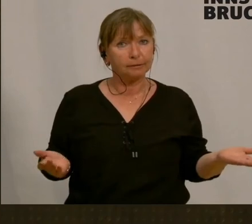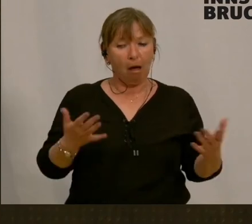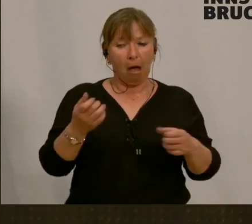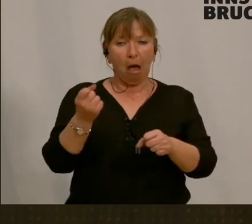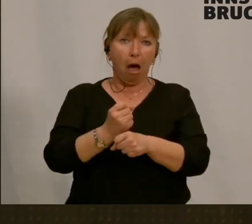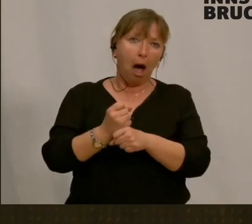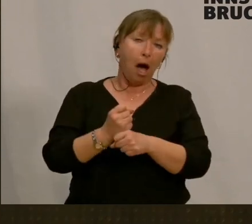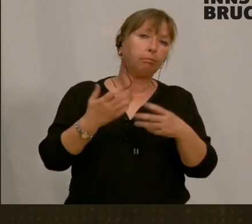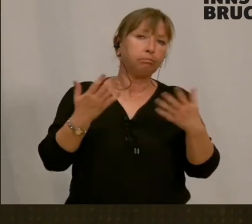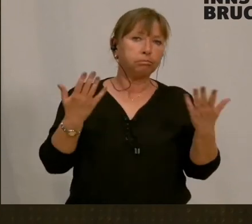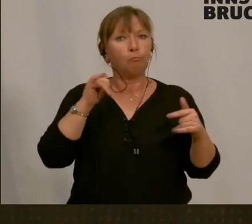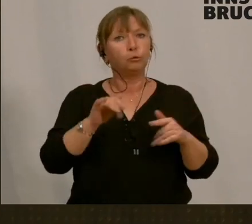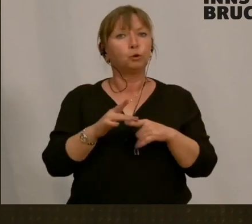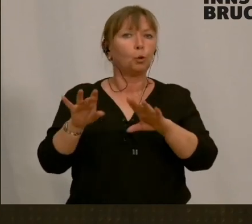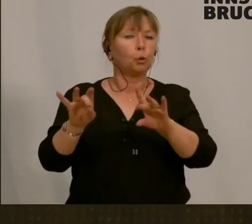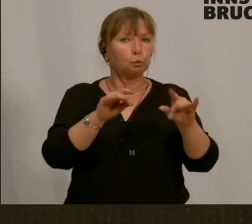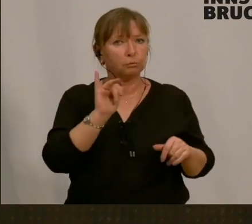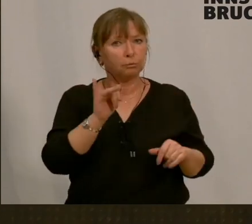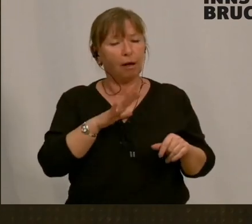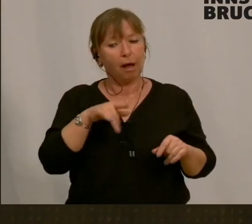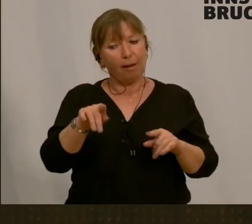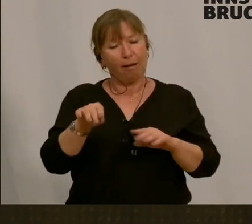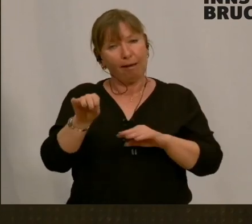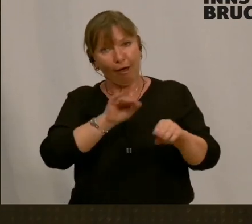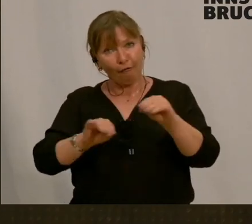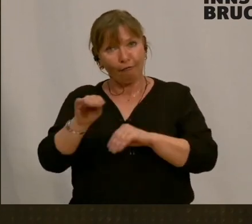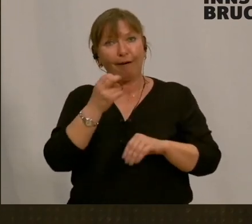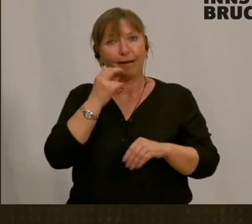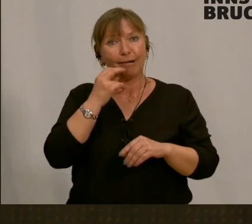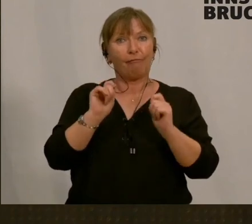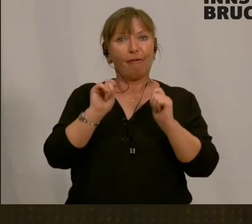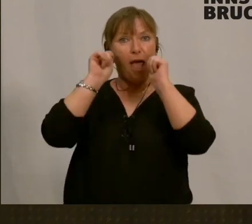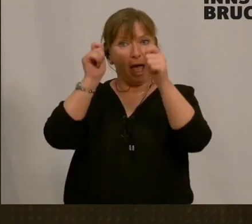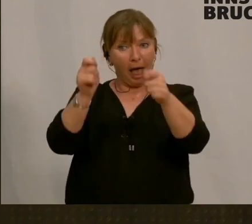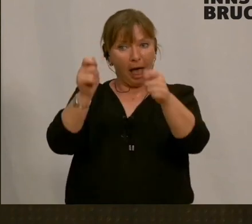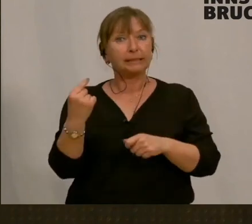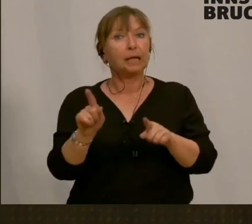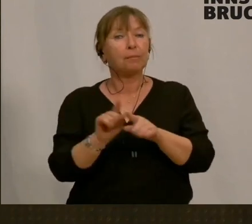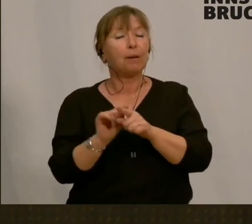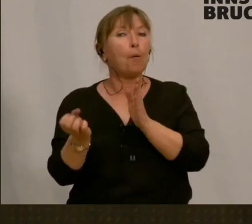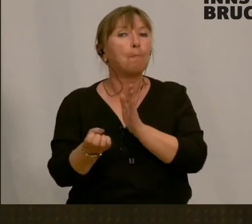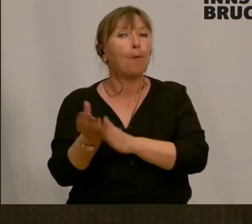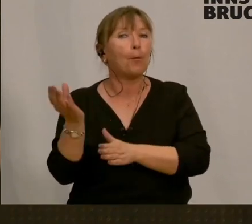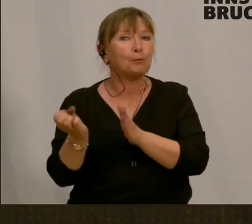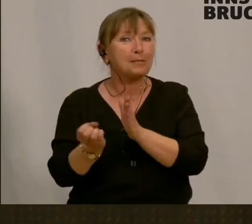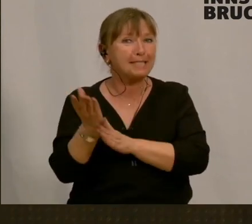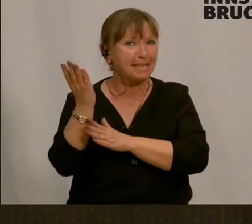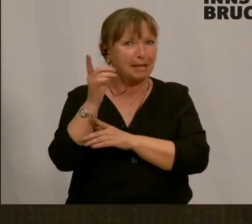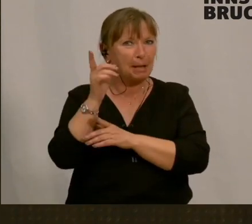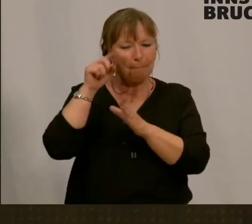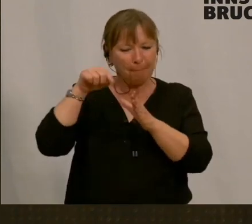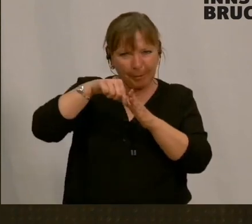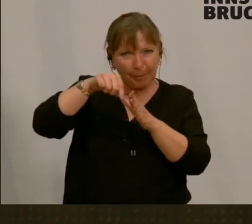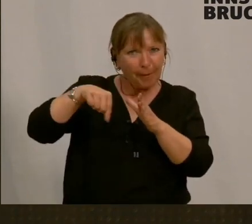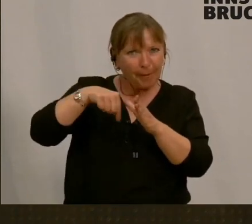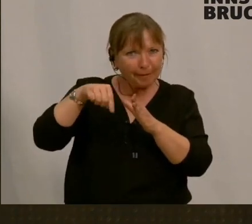die muss man noch machen. Allerdings der Verein, der das angesucht hat, der hat es auch produziert. Das heißt, das ist Gott sei Dank,